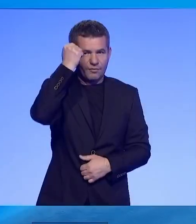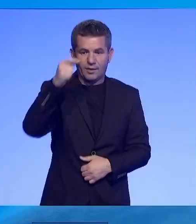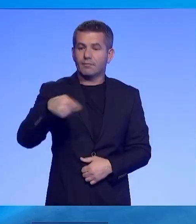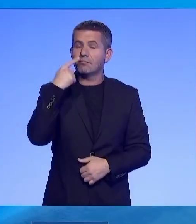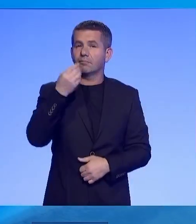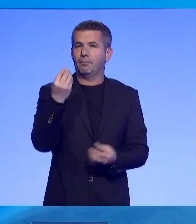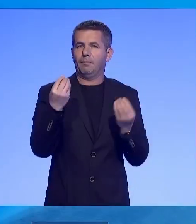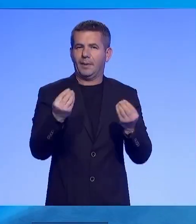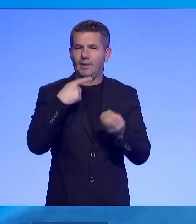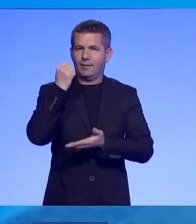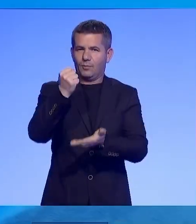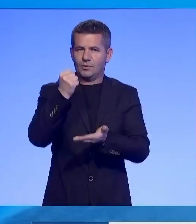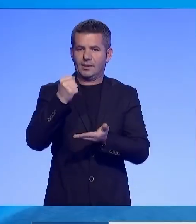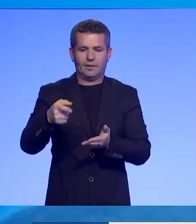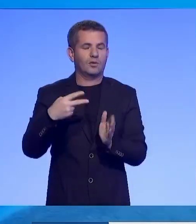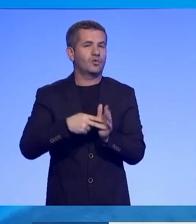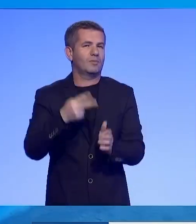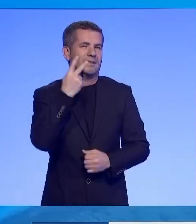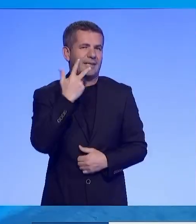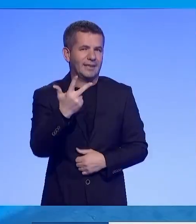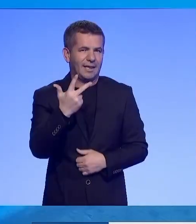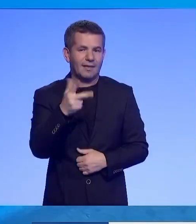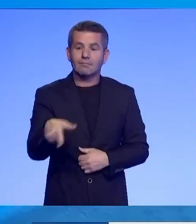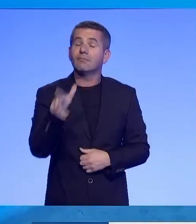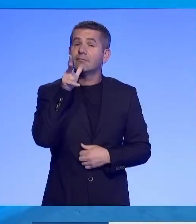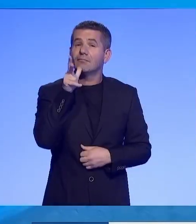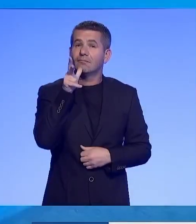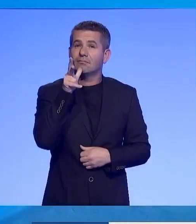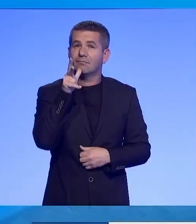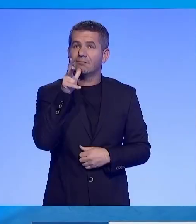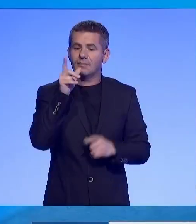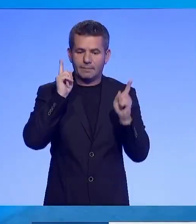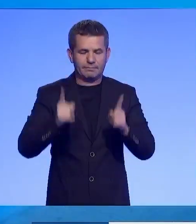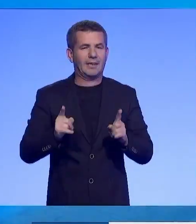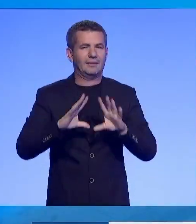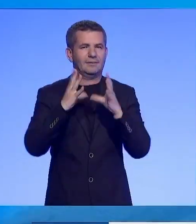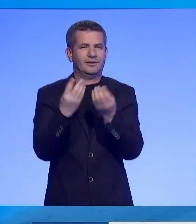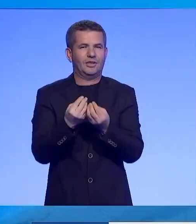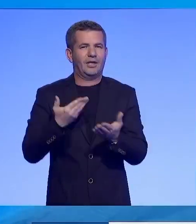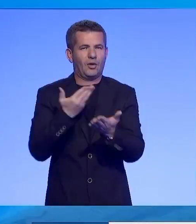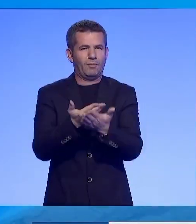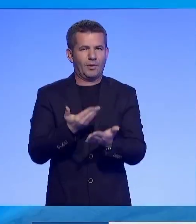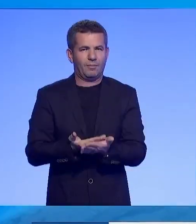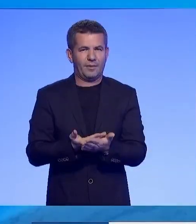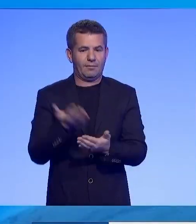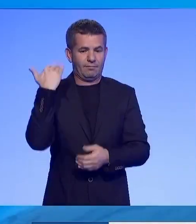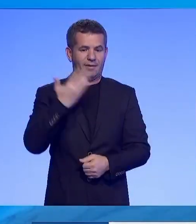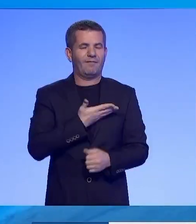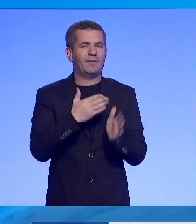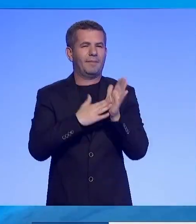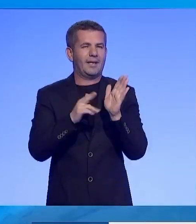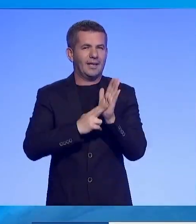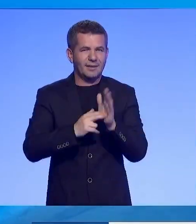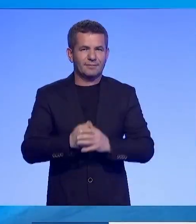si të mirë bugjetin e vitit 2023, duke kërkuar që të implementohen rekomandime që i ka dhenë Fëmënë për Kosovën.